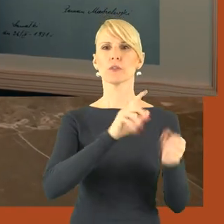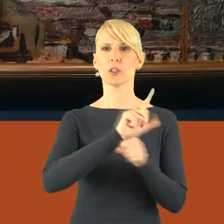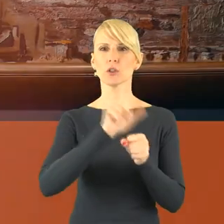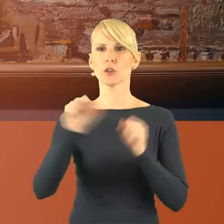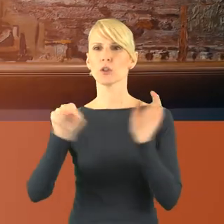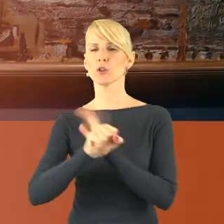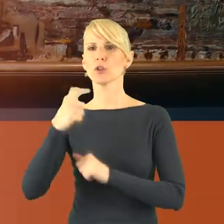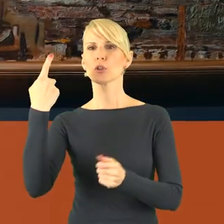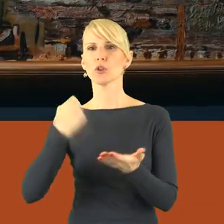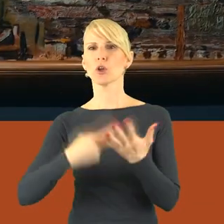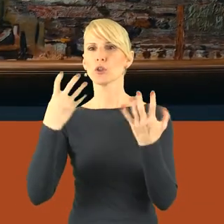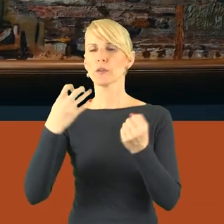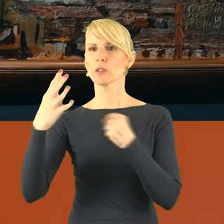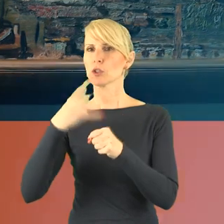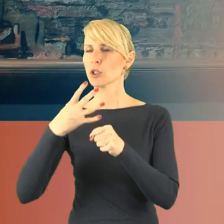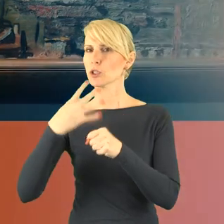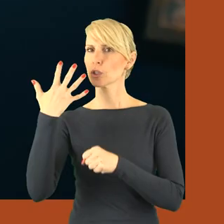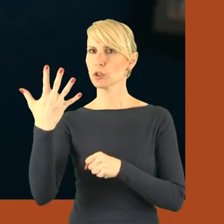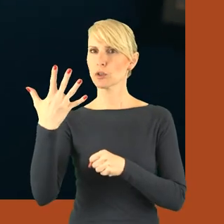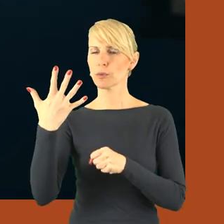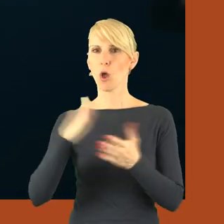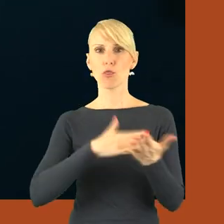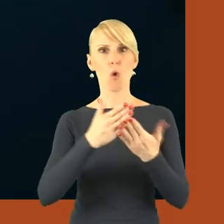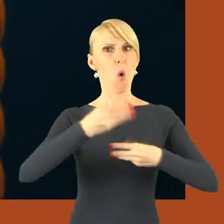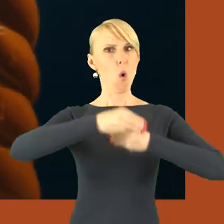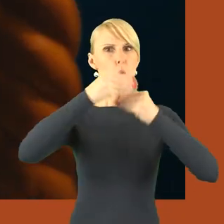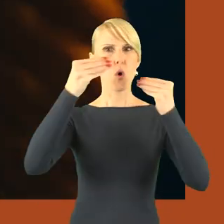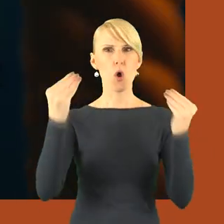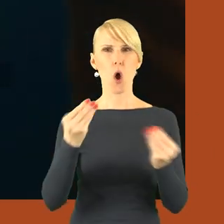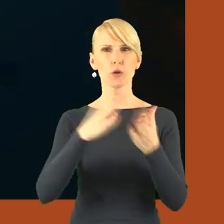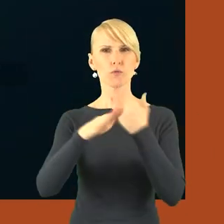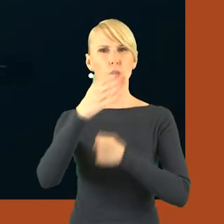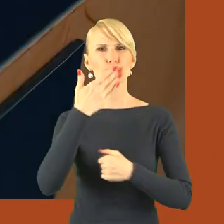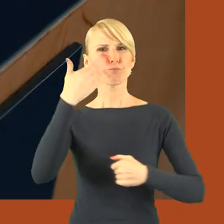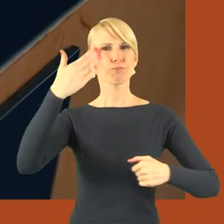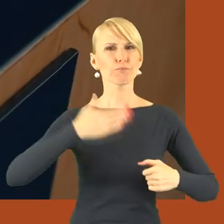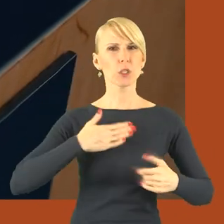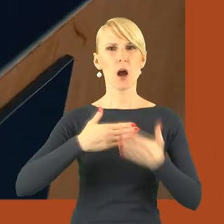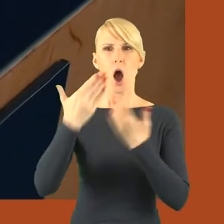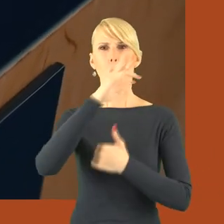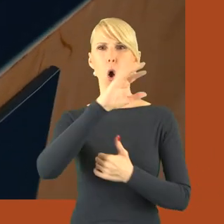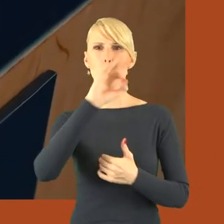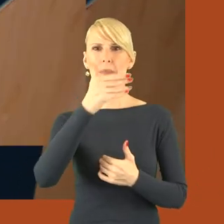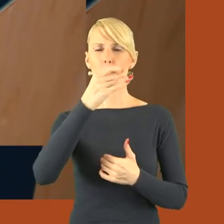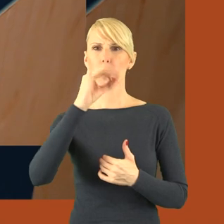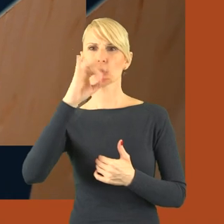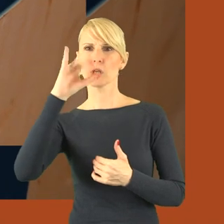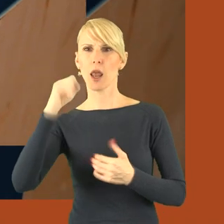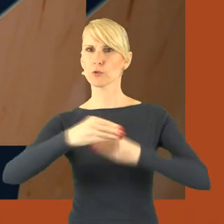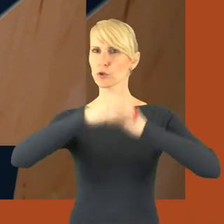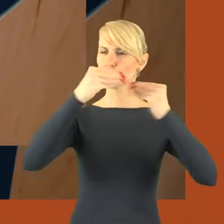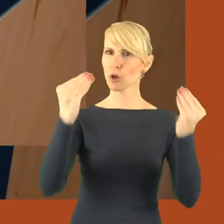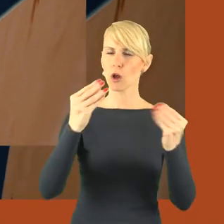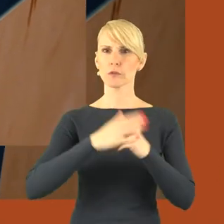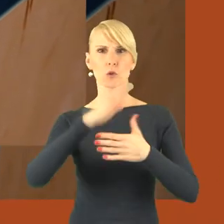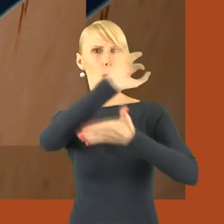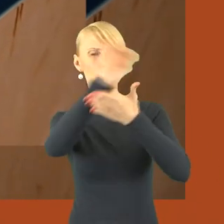-1945, pokazana jest ścieżka rozwoju wczesnych pasji Romana Modzelewskiego. Obrazują